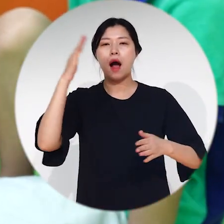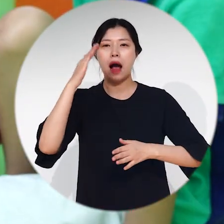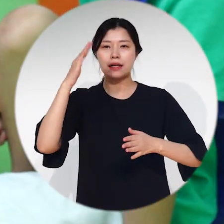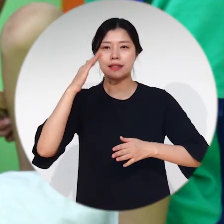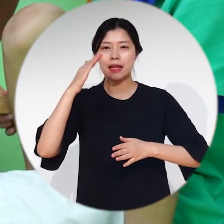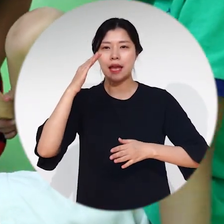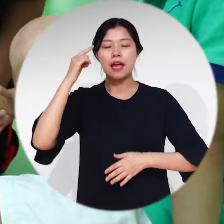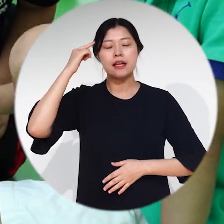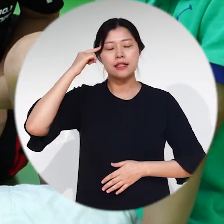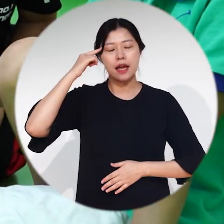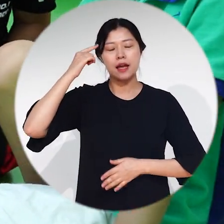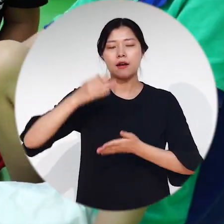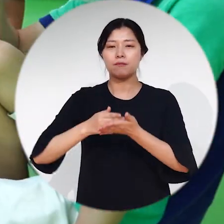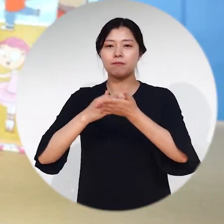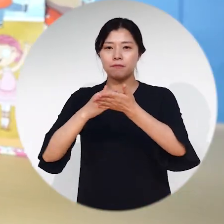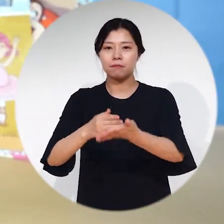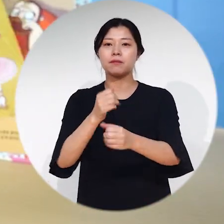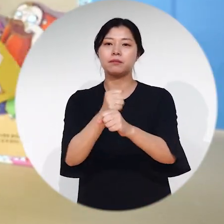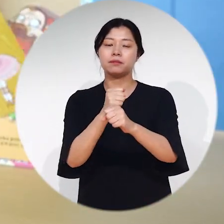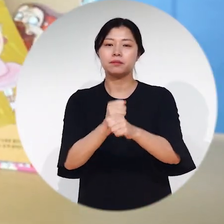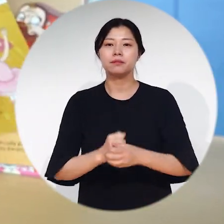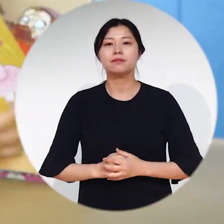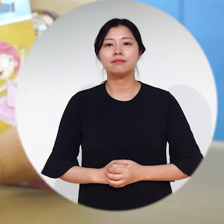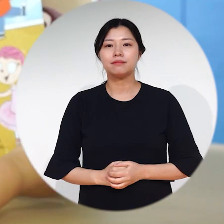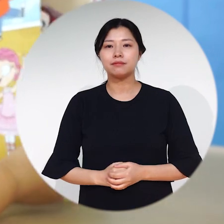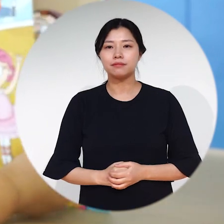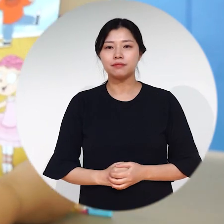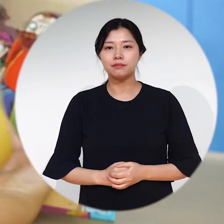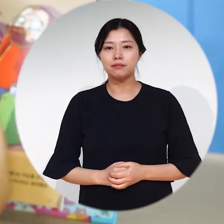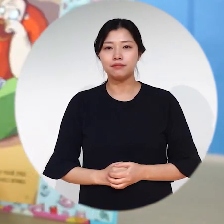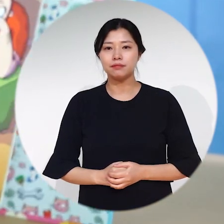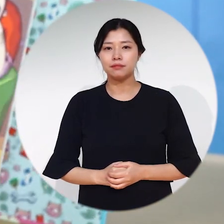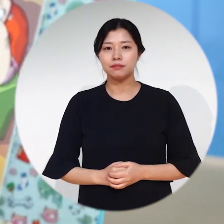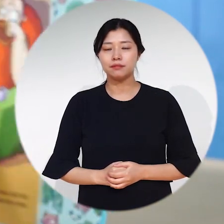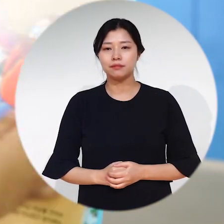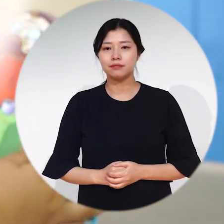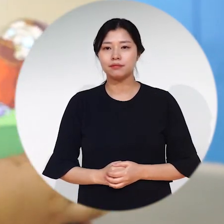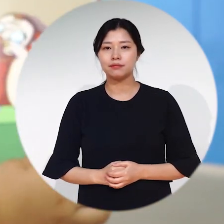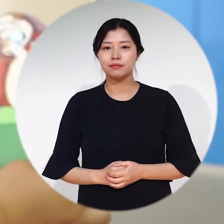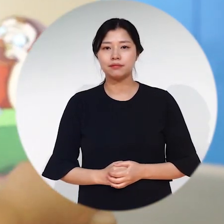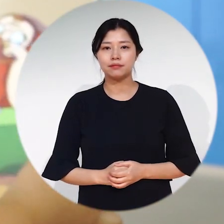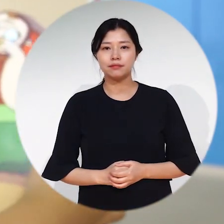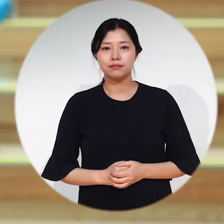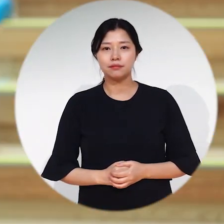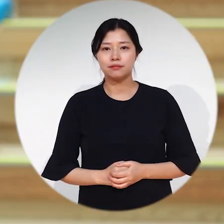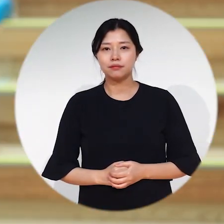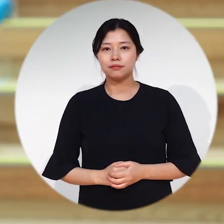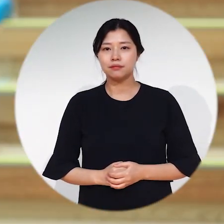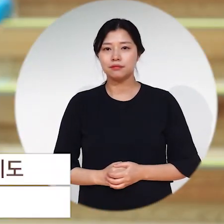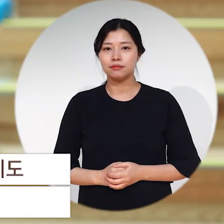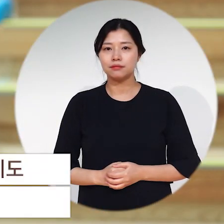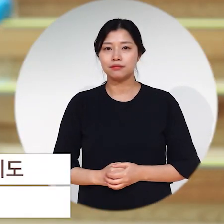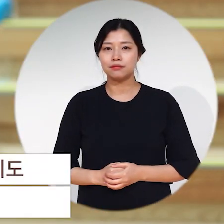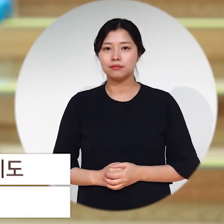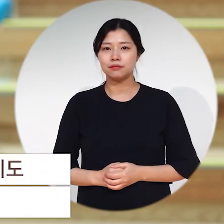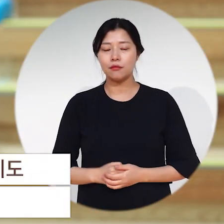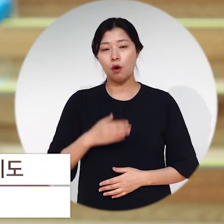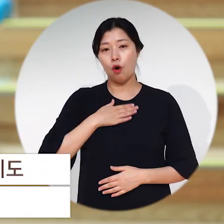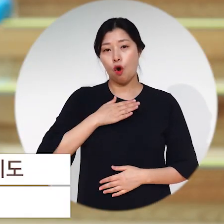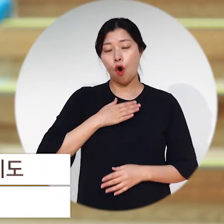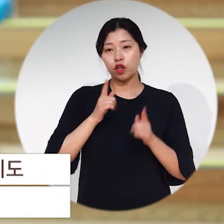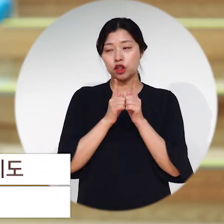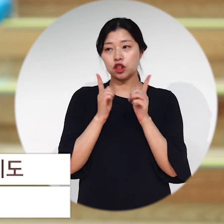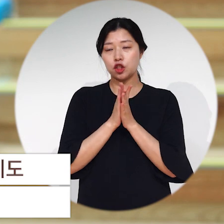참여해 학교 공간을 만들었다는 건데요. 그 이야기도 들어볼까요? 저희가 직접